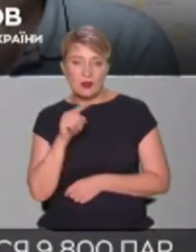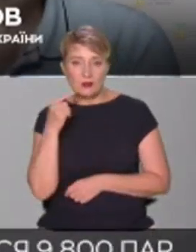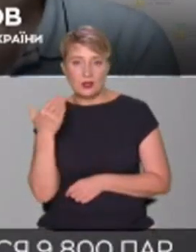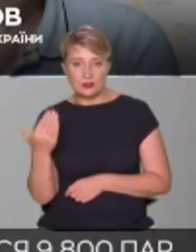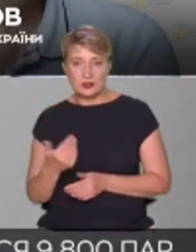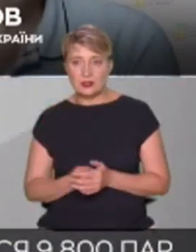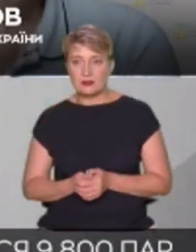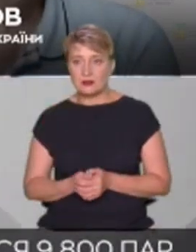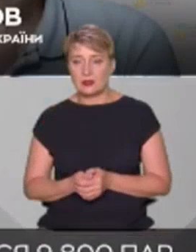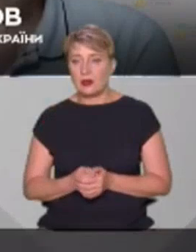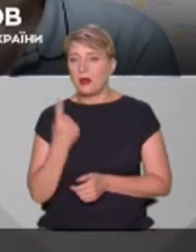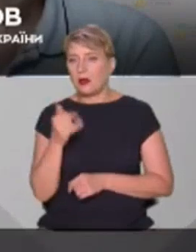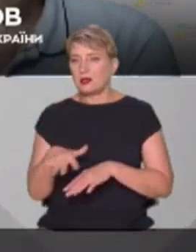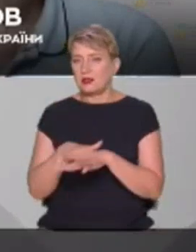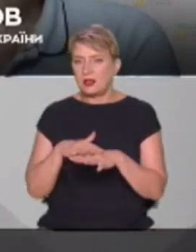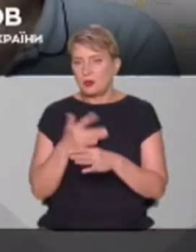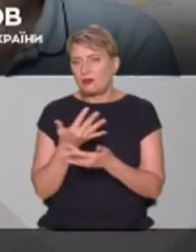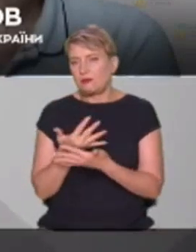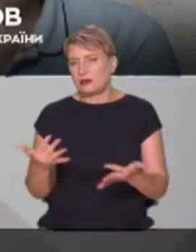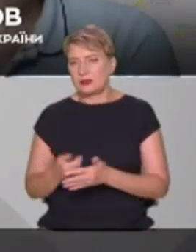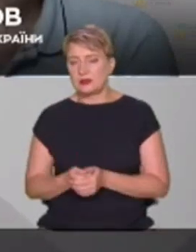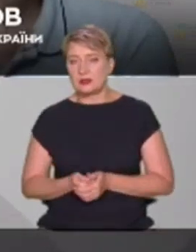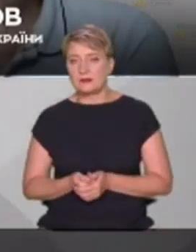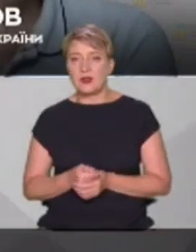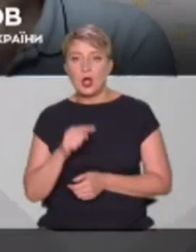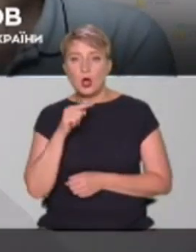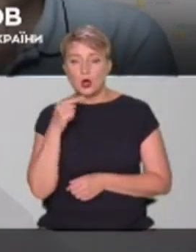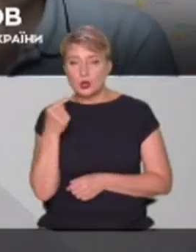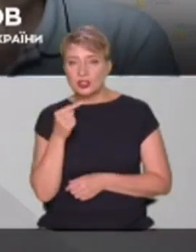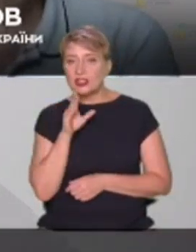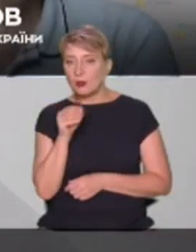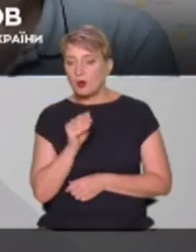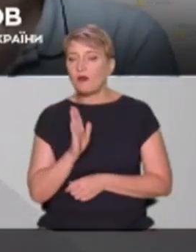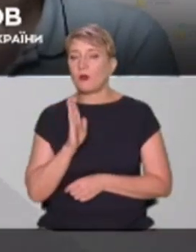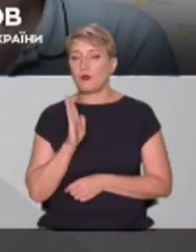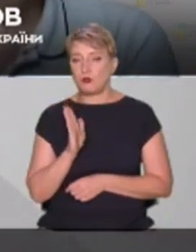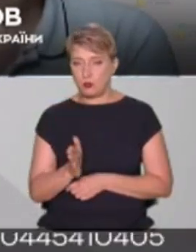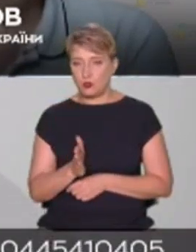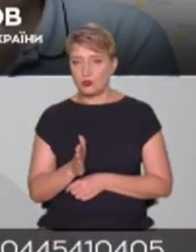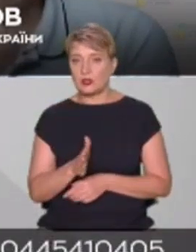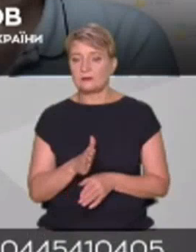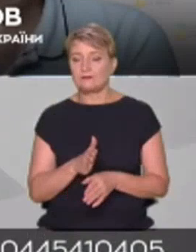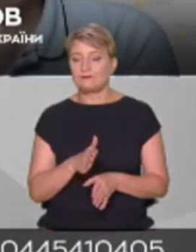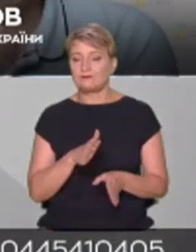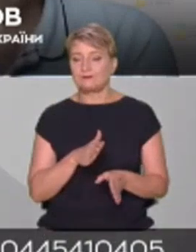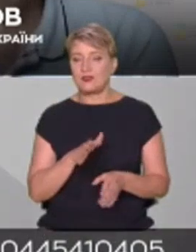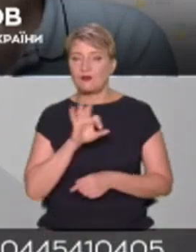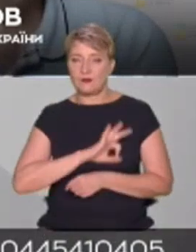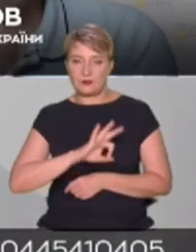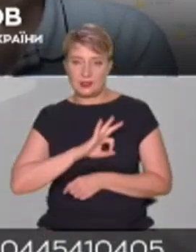один народ і таке інше. Тому російська мова, звісно, буде функціонувати в Україні, бо це